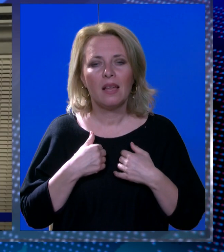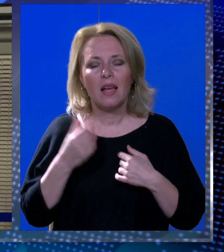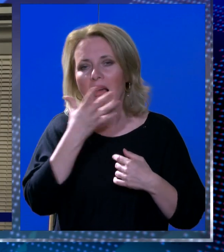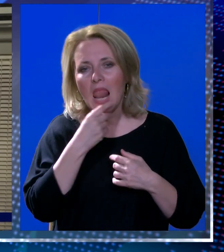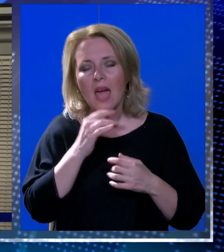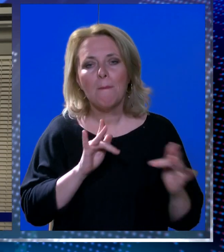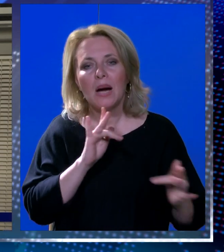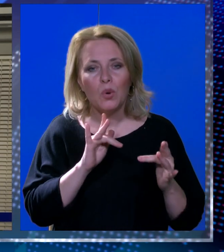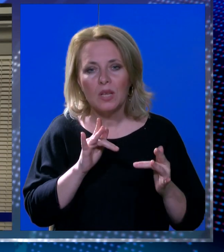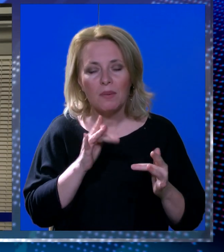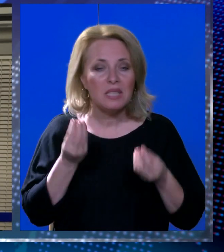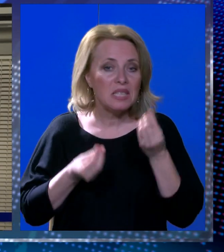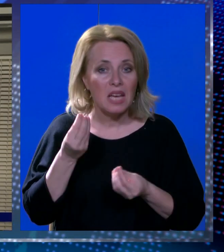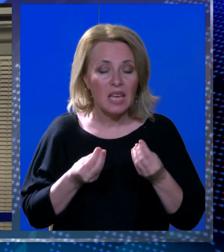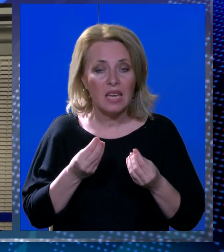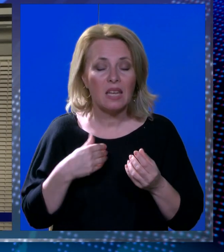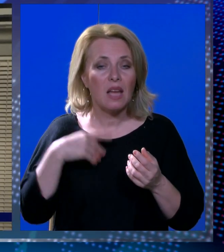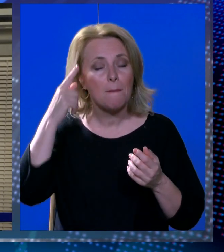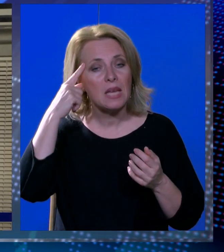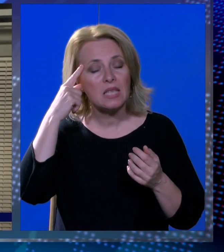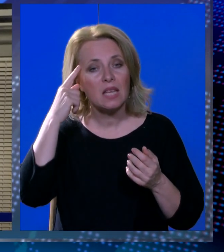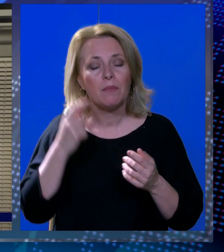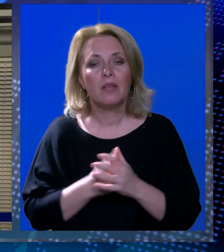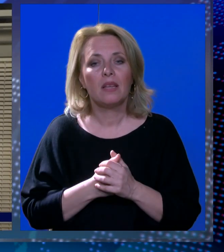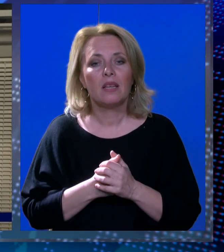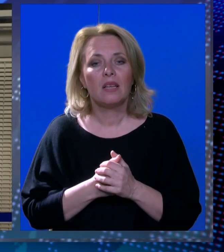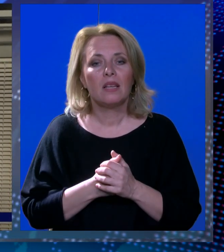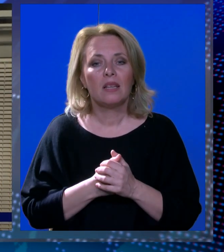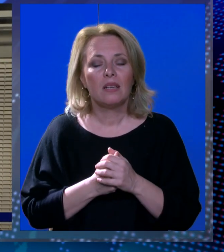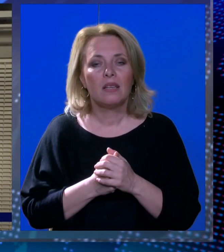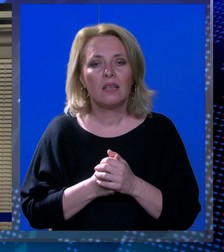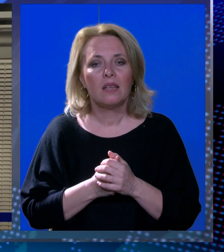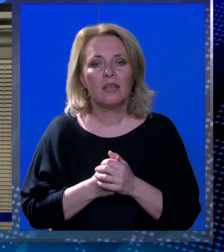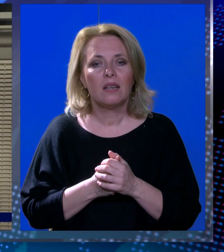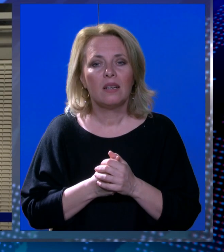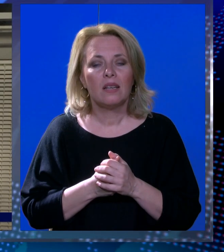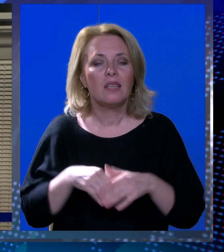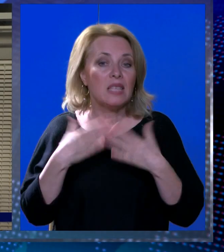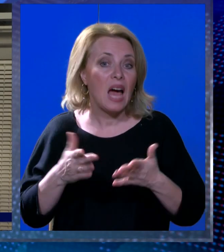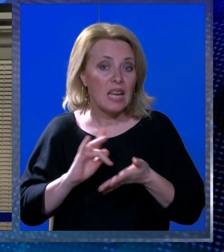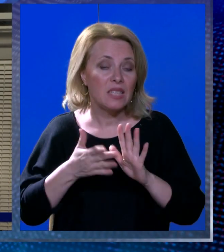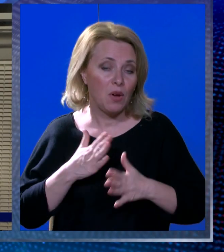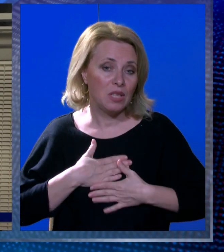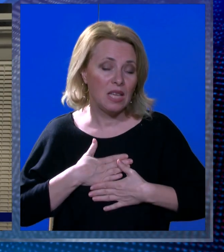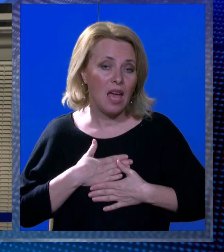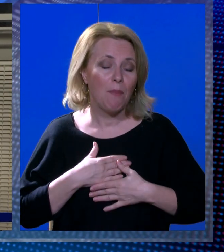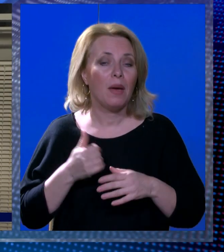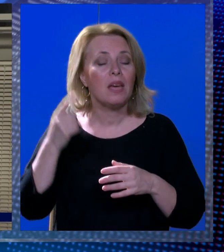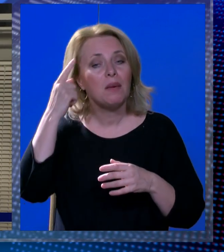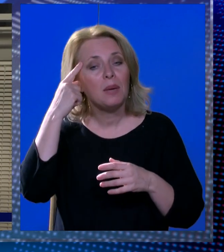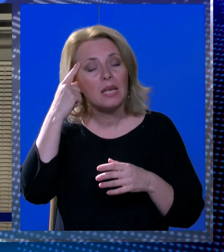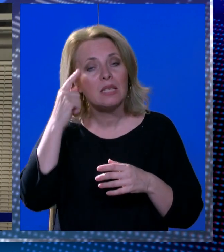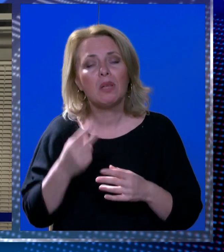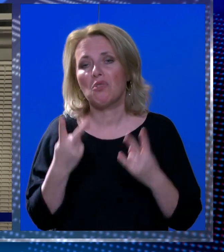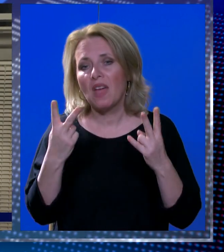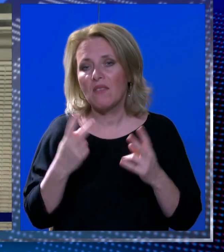Jako lipa utakmicu za igrat, ja mislim da smo dali sve od sebe i ja mislim